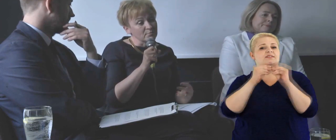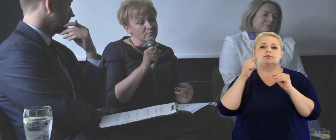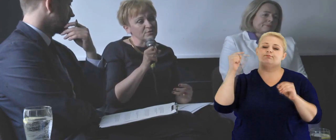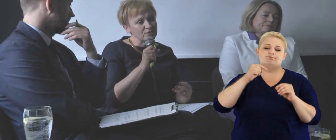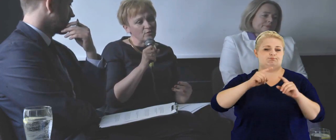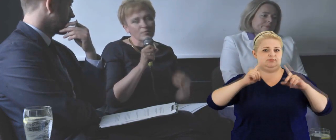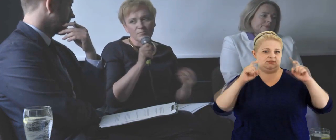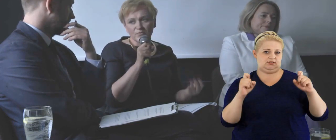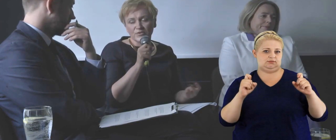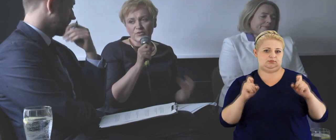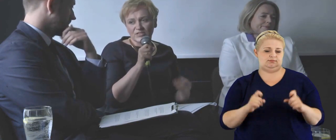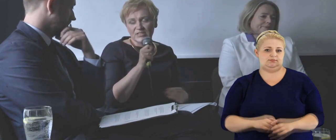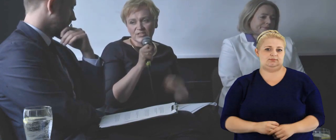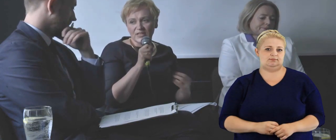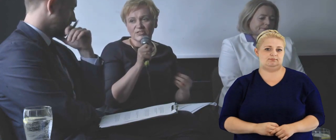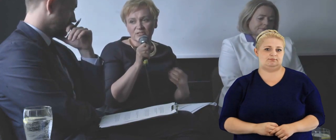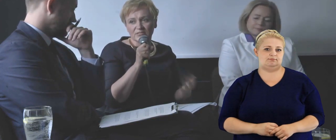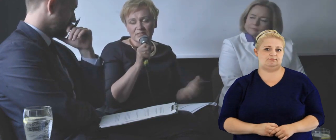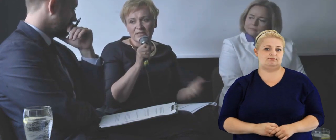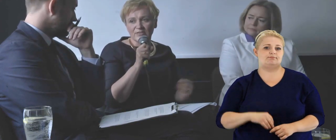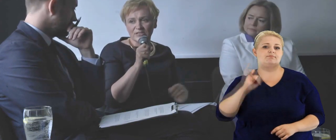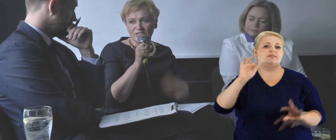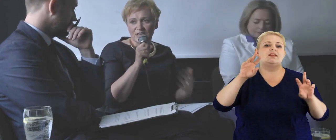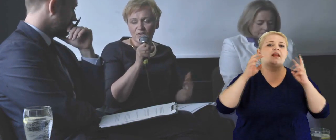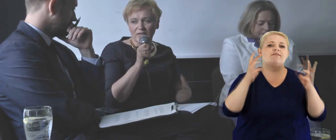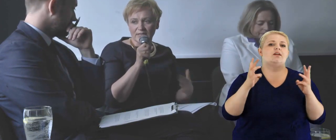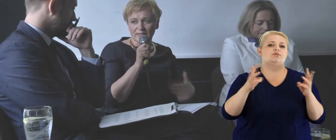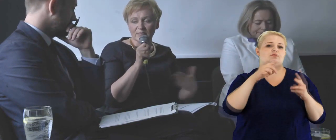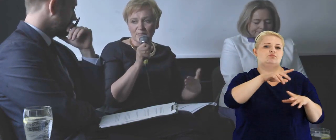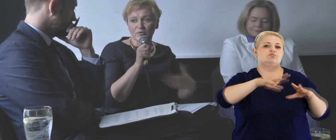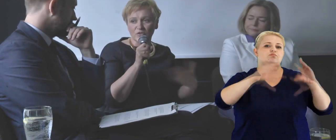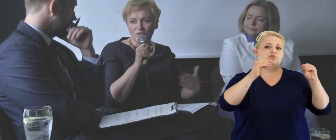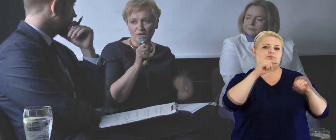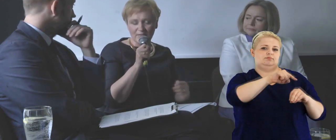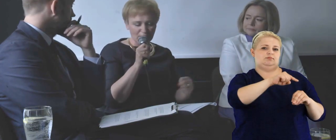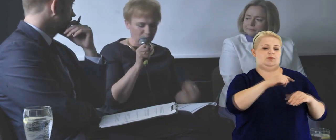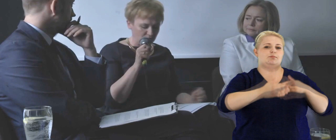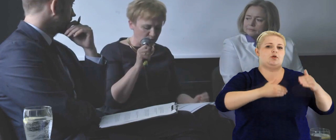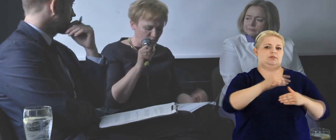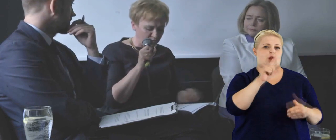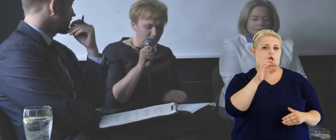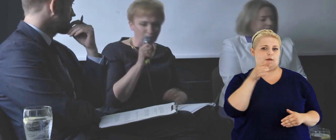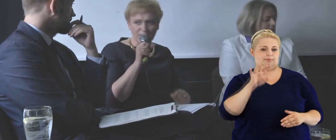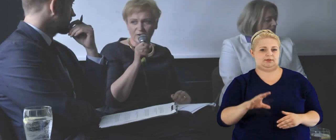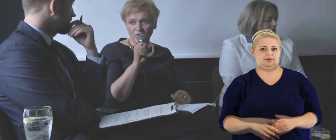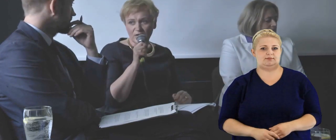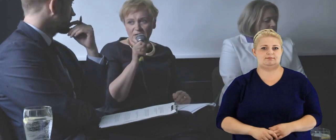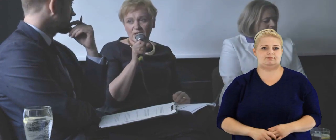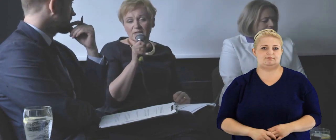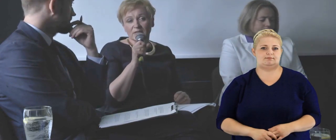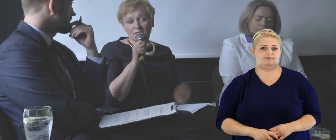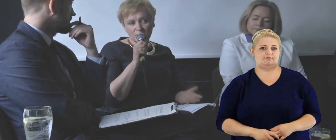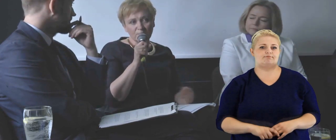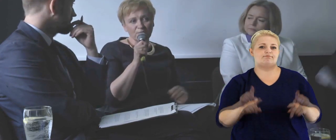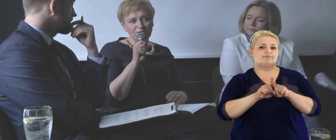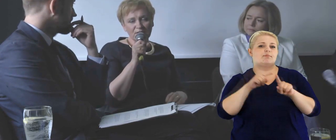wszystko powinno się zaczynać i najważniejsza rola, ta początkowa tego procesu lobbingowego